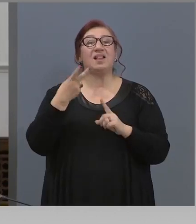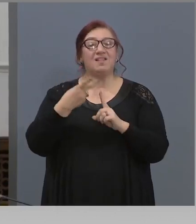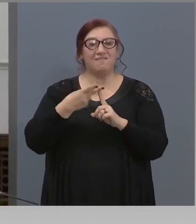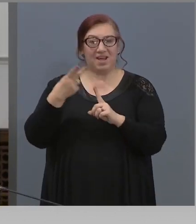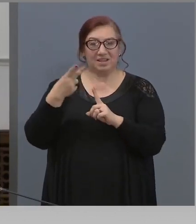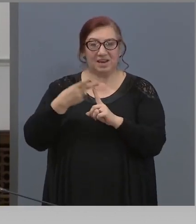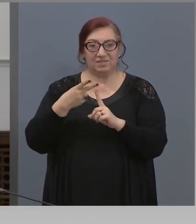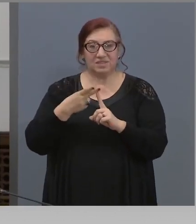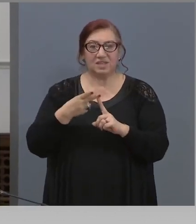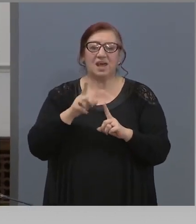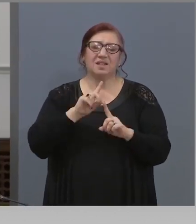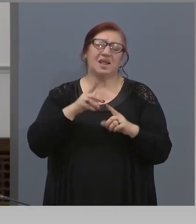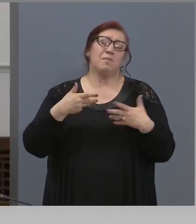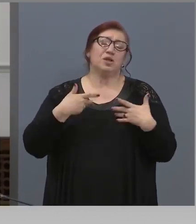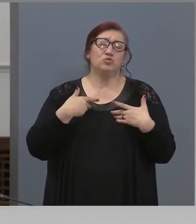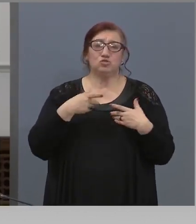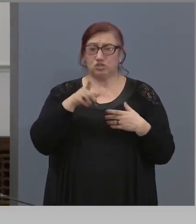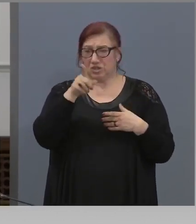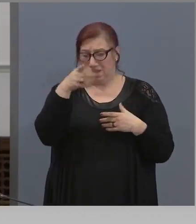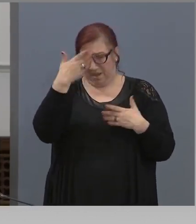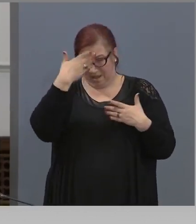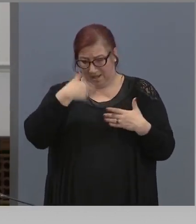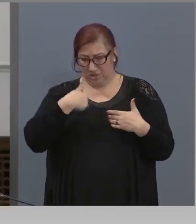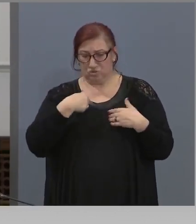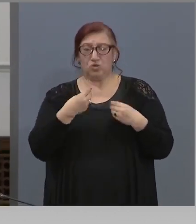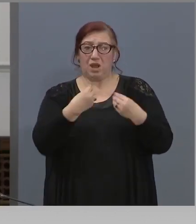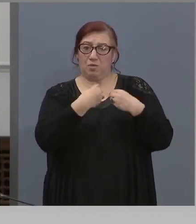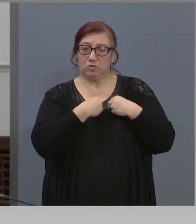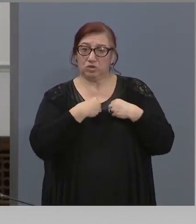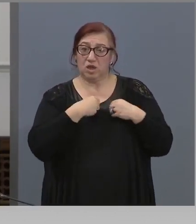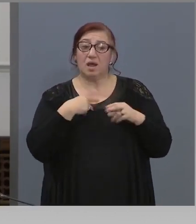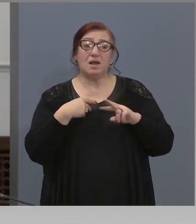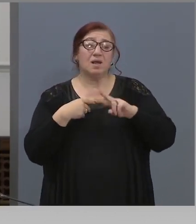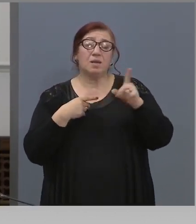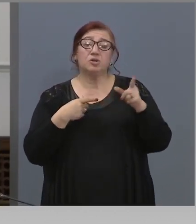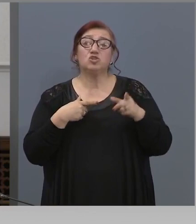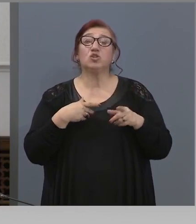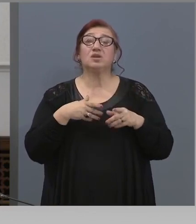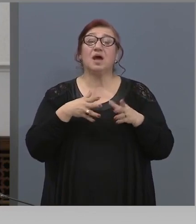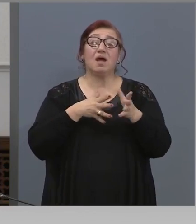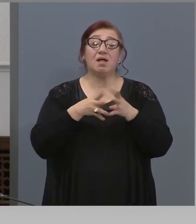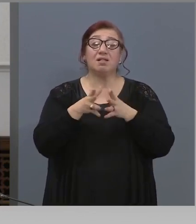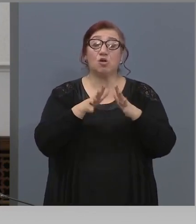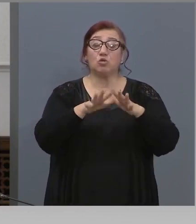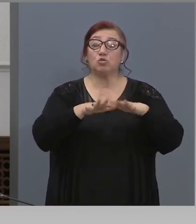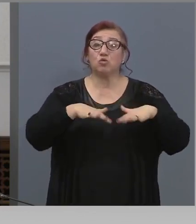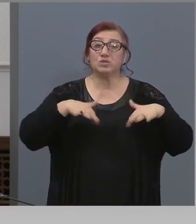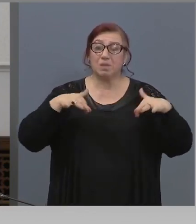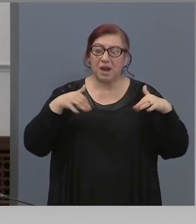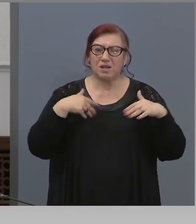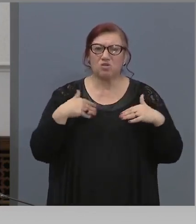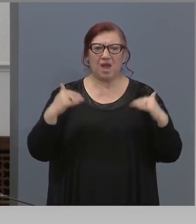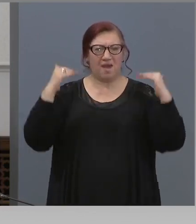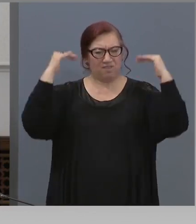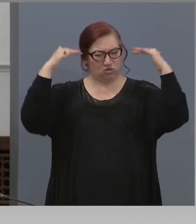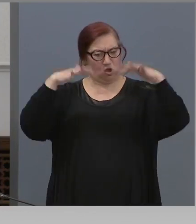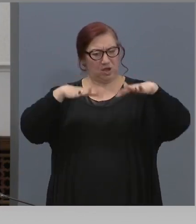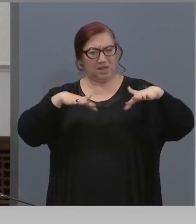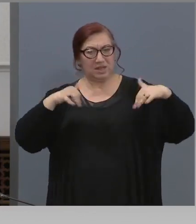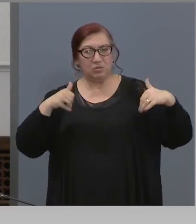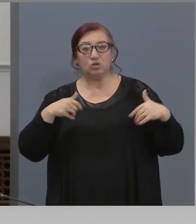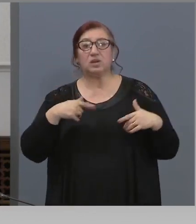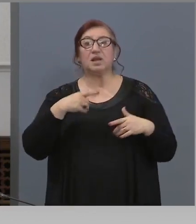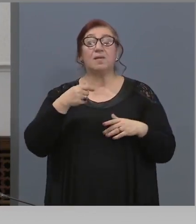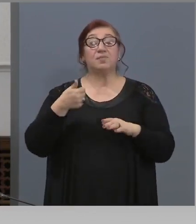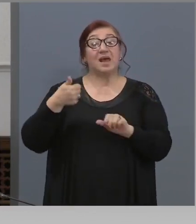думи. Не е нужно мен да ме обаждавате. Едни други обаче имаше от парламентарната трибуна, от най-високата трибуна в България. Позволи си да ги каже